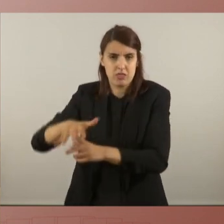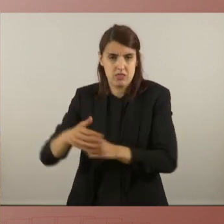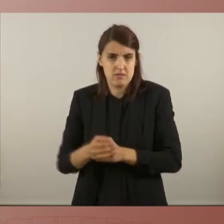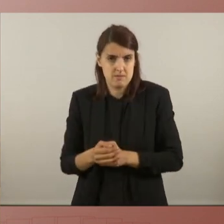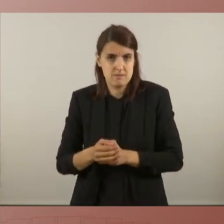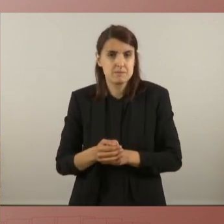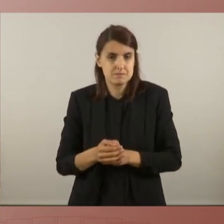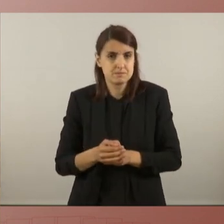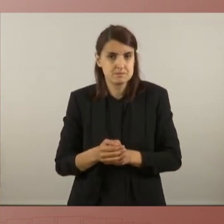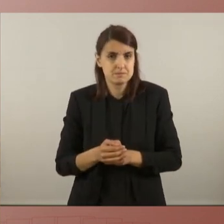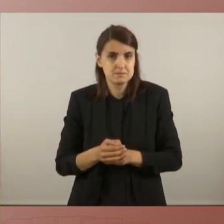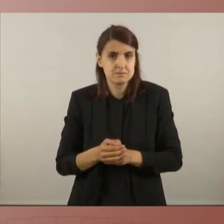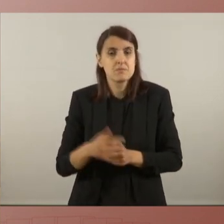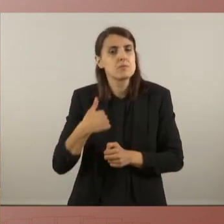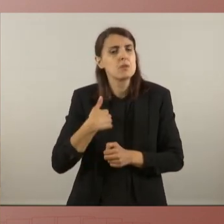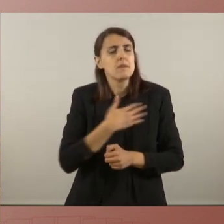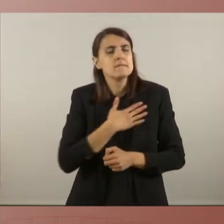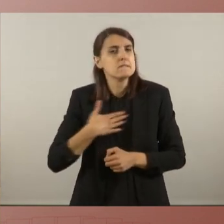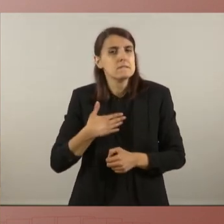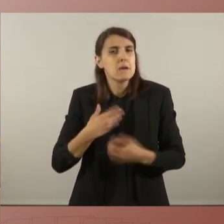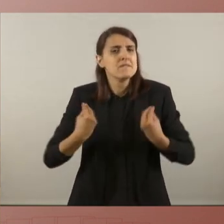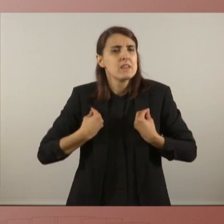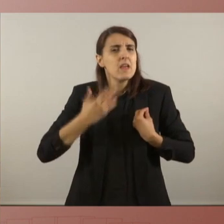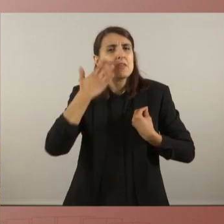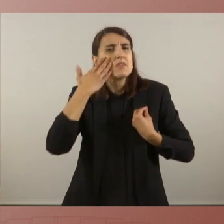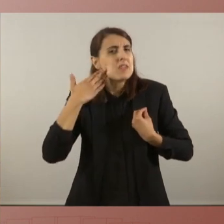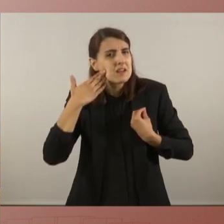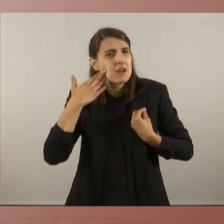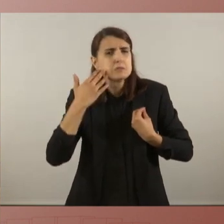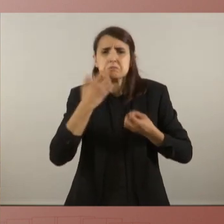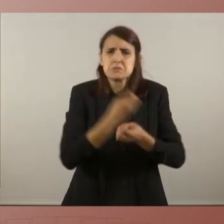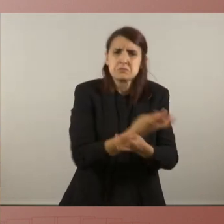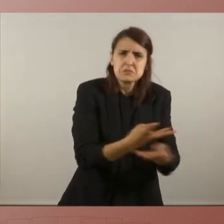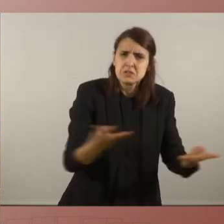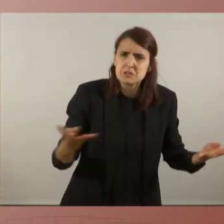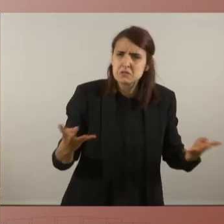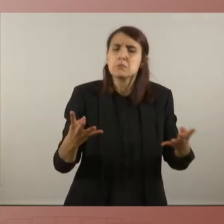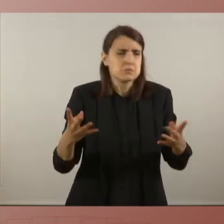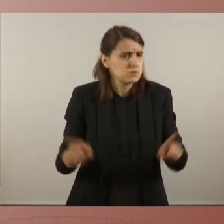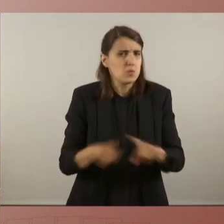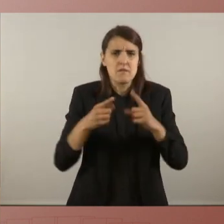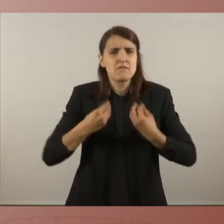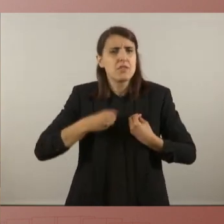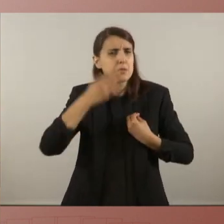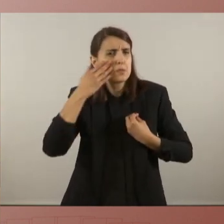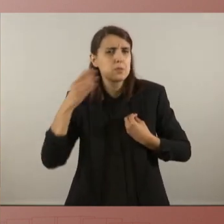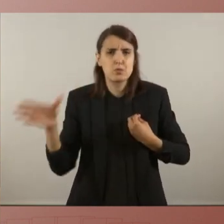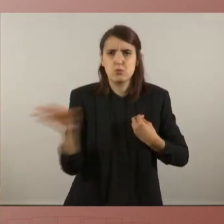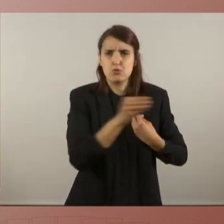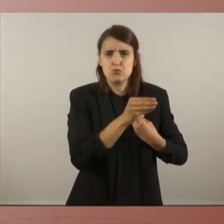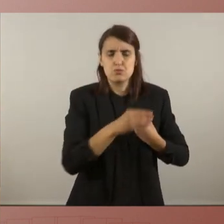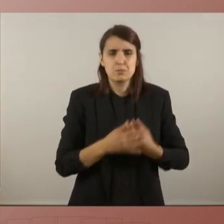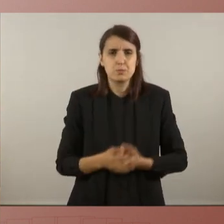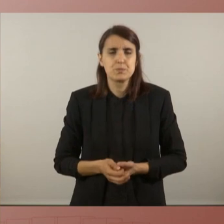totes es pugui viure amb dignitat des de la diversitat interseccional. I no és el